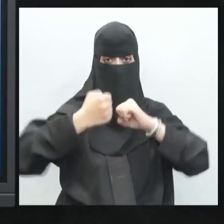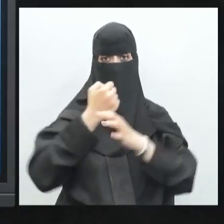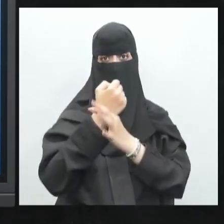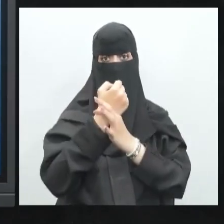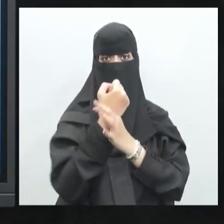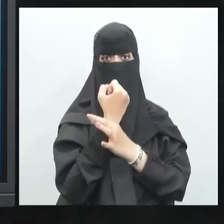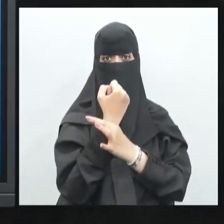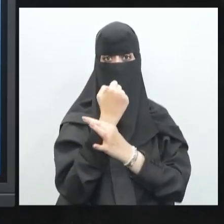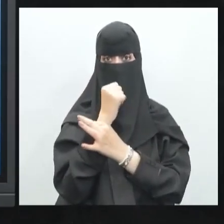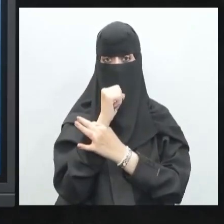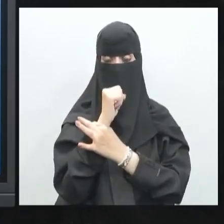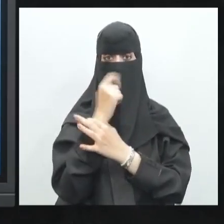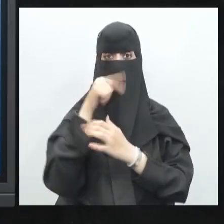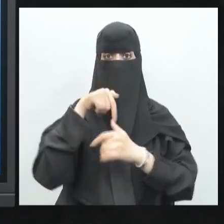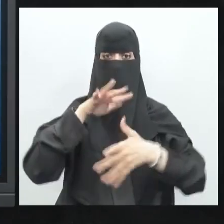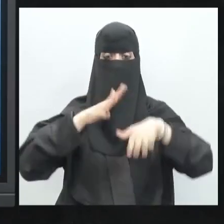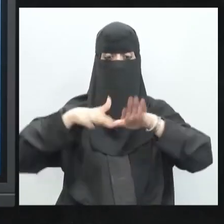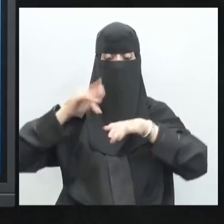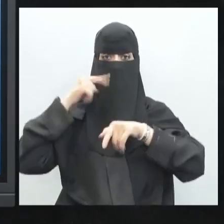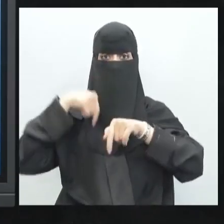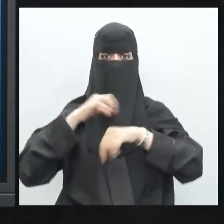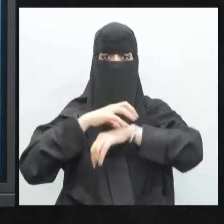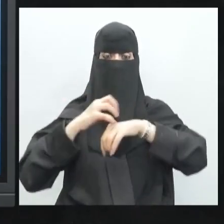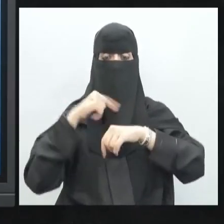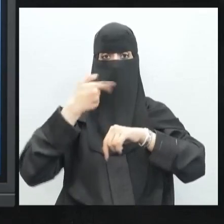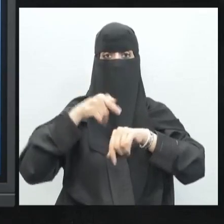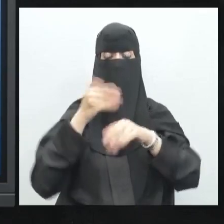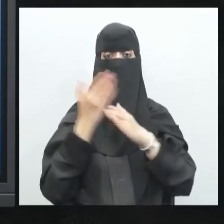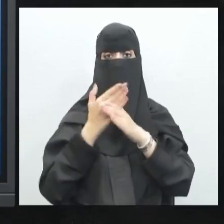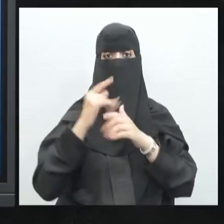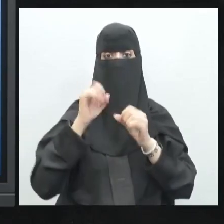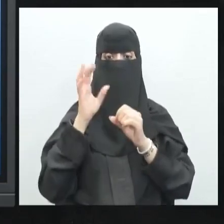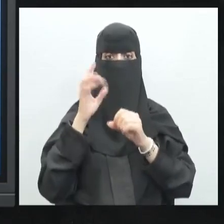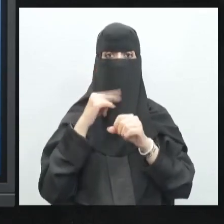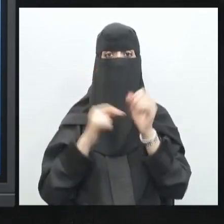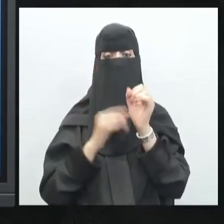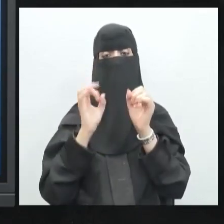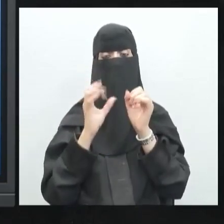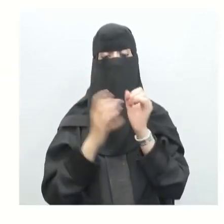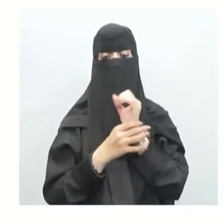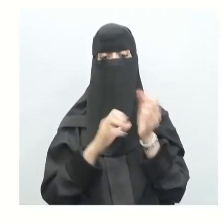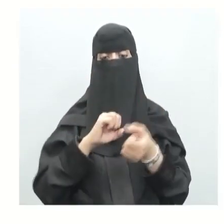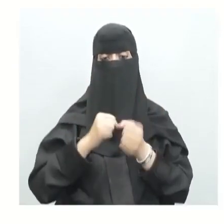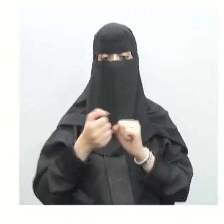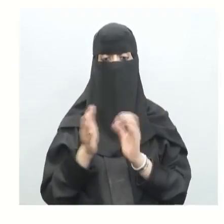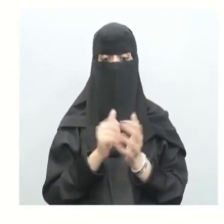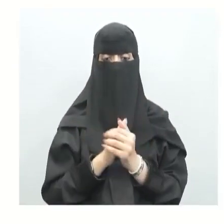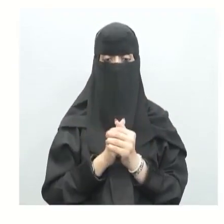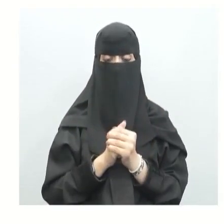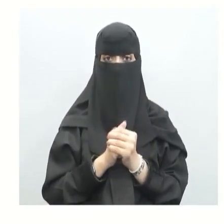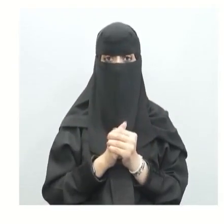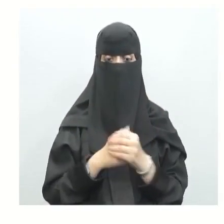يتسبب خلل في هذه الأربطة فيؤدي إلى التهاب سميناه التواء المفصل